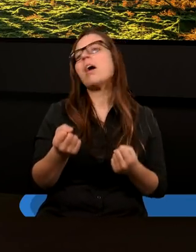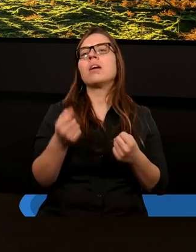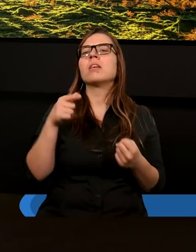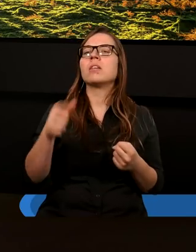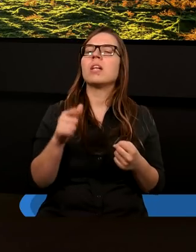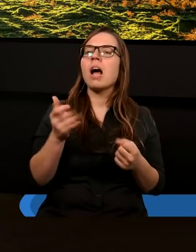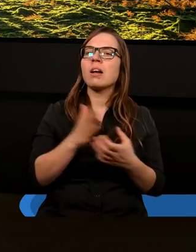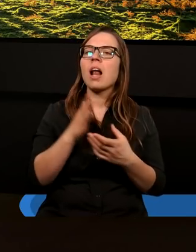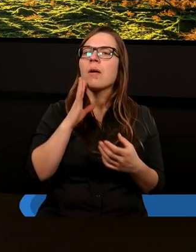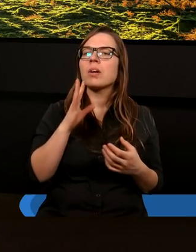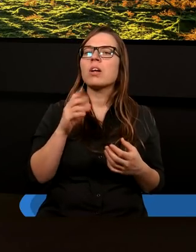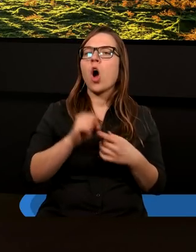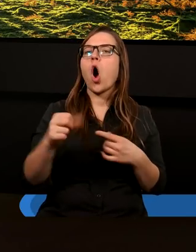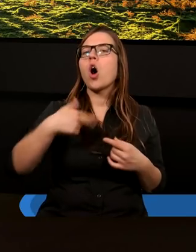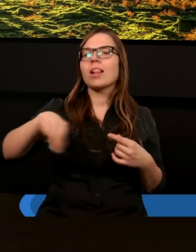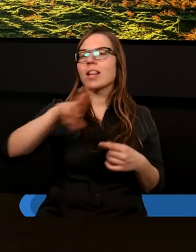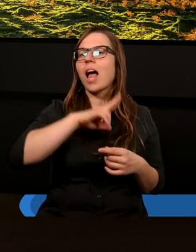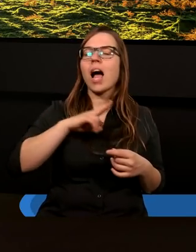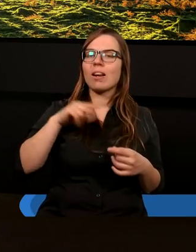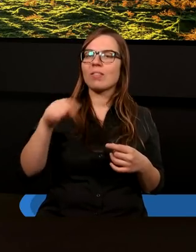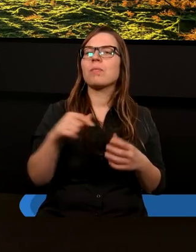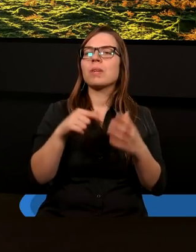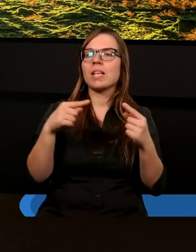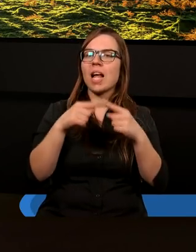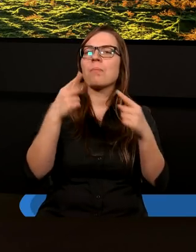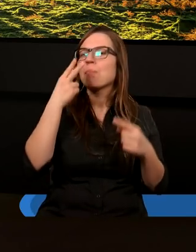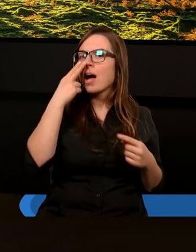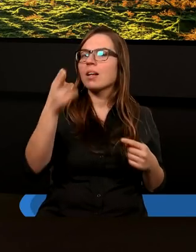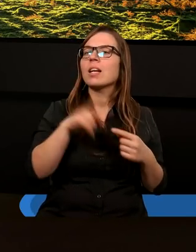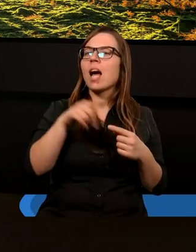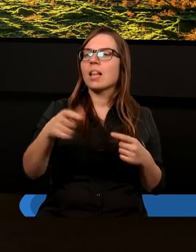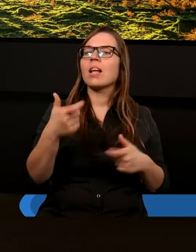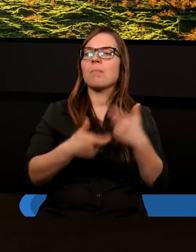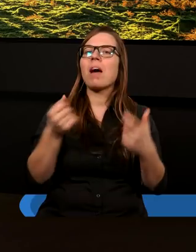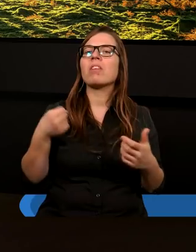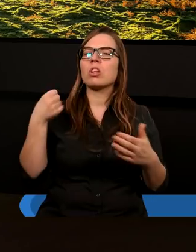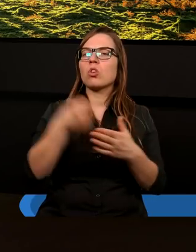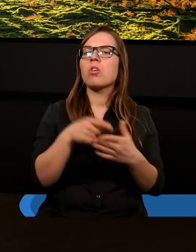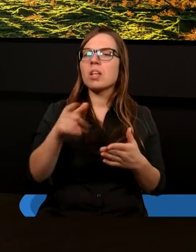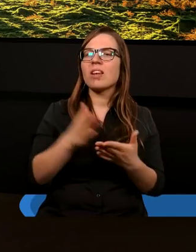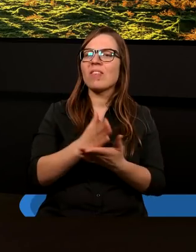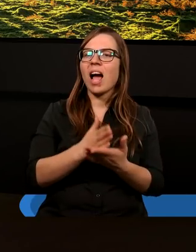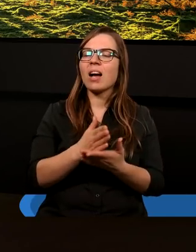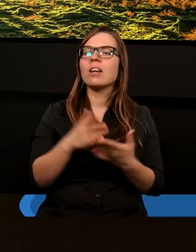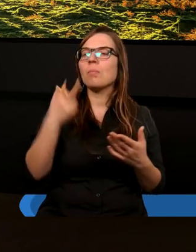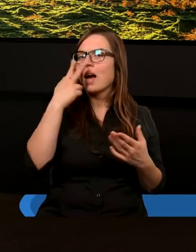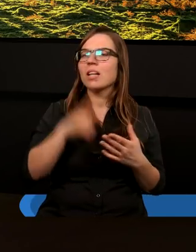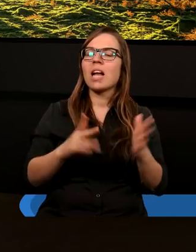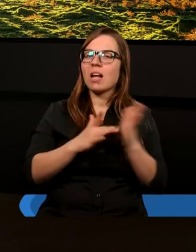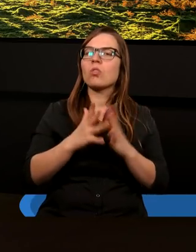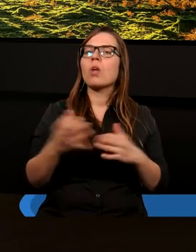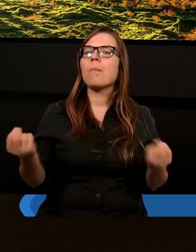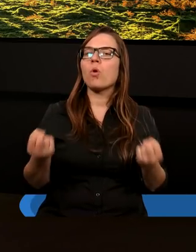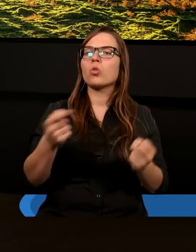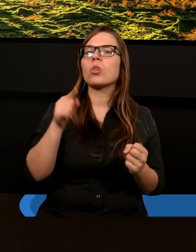mierze też zależy od nas. tym sensie, patrząc na tego sprawcę i dokończyciela wiary, czyli patrząc na Jezusa, podążamy